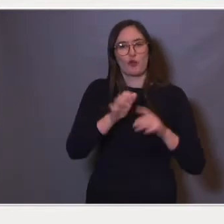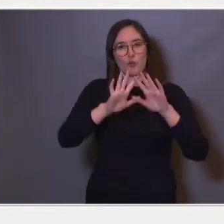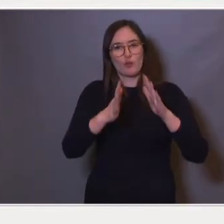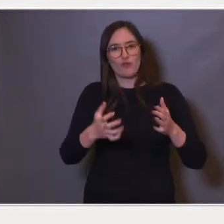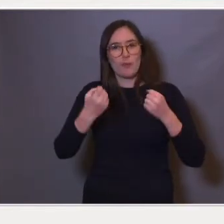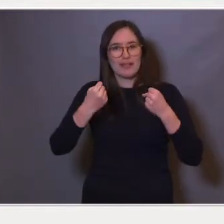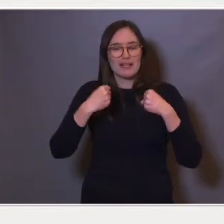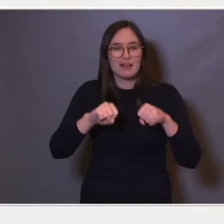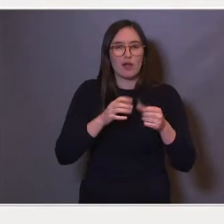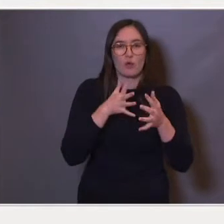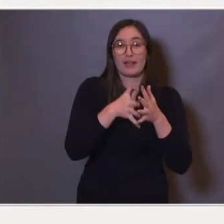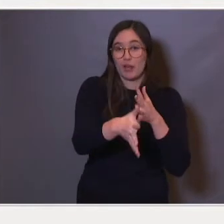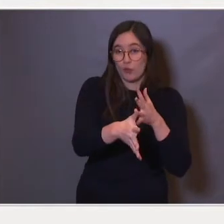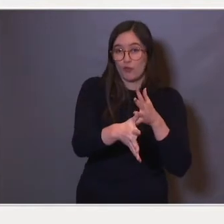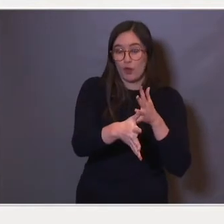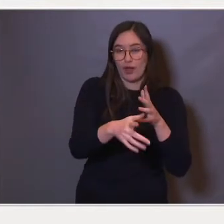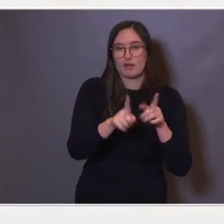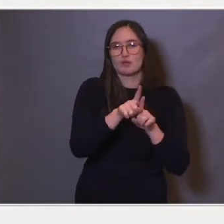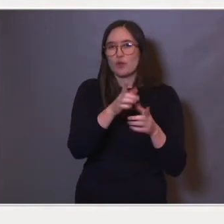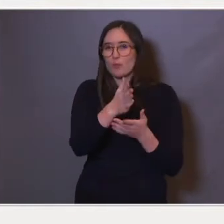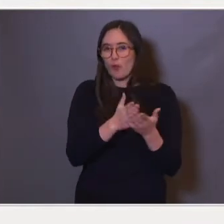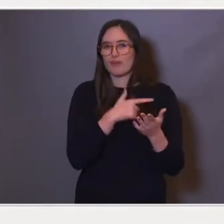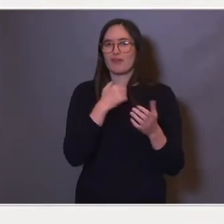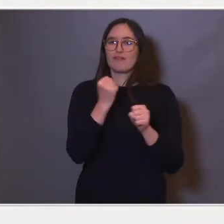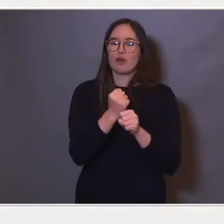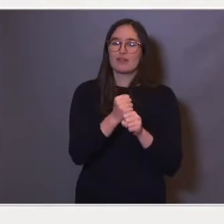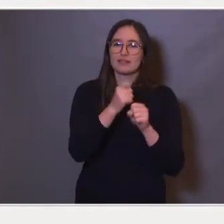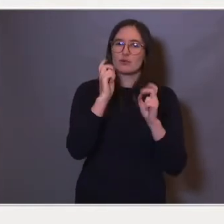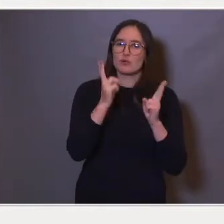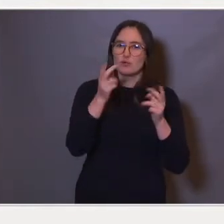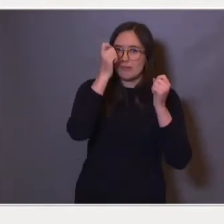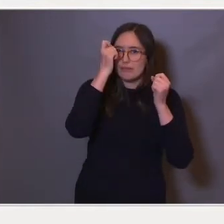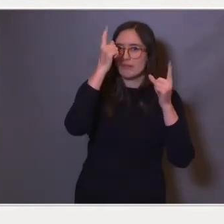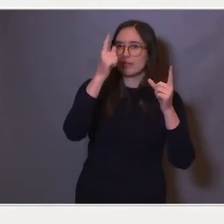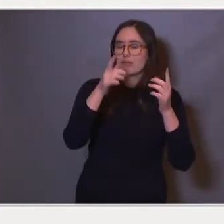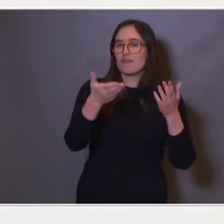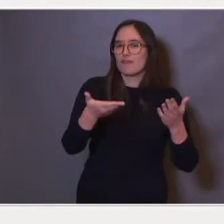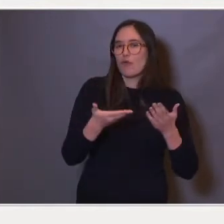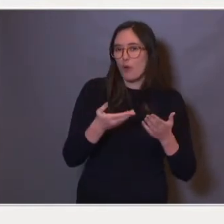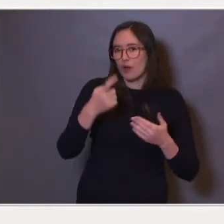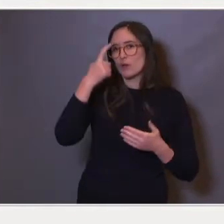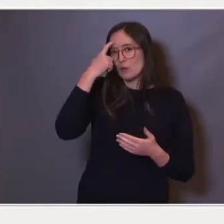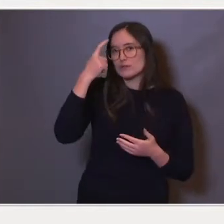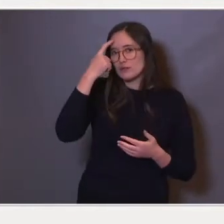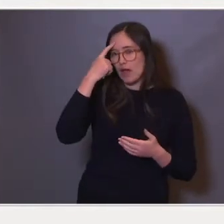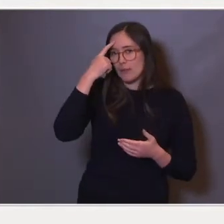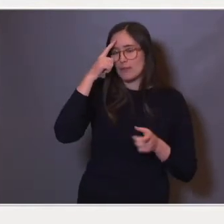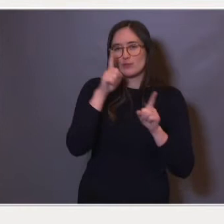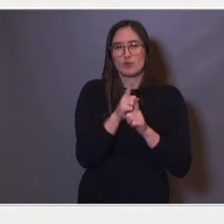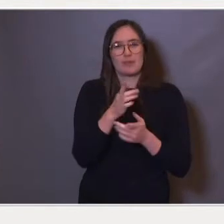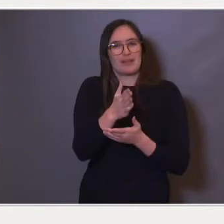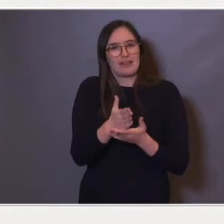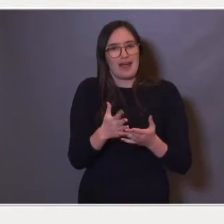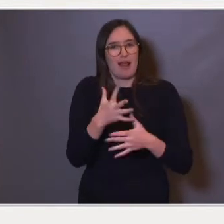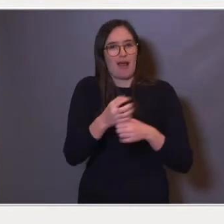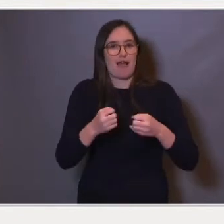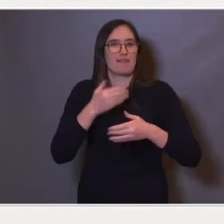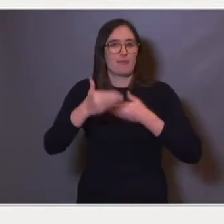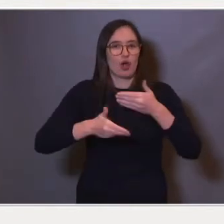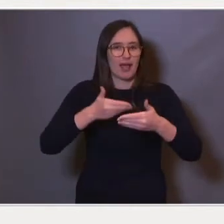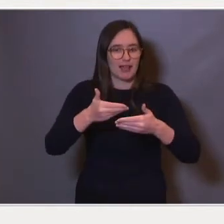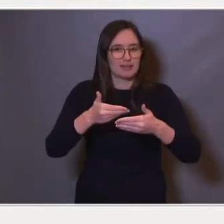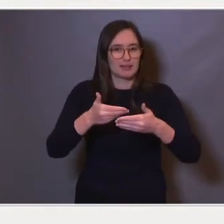tiltakene og gjennomføre dem slik at vi faktisk får den kunnskapen, og at det er en del av pakken som handler om om å